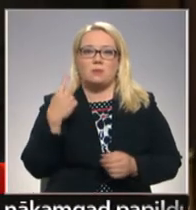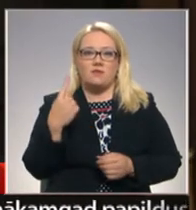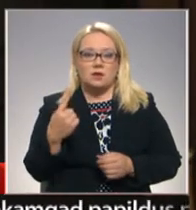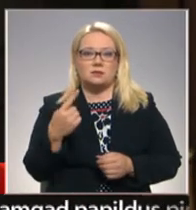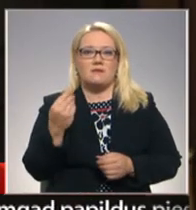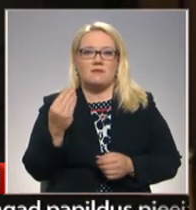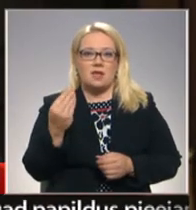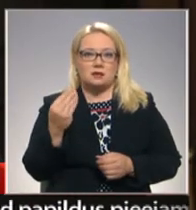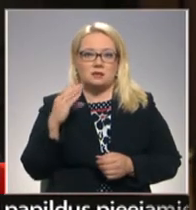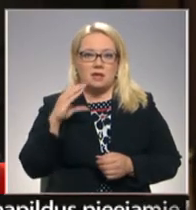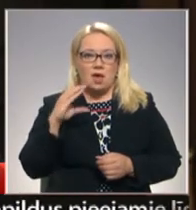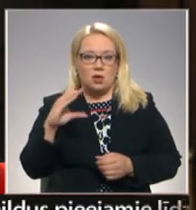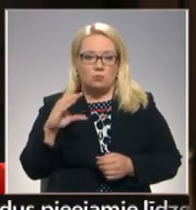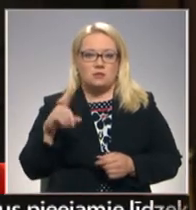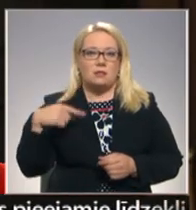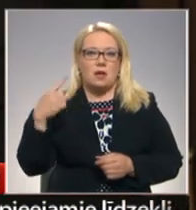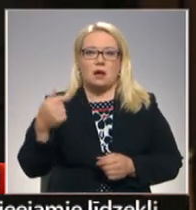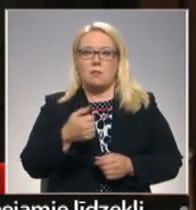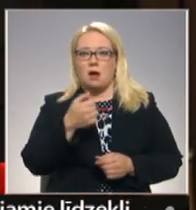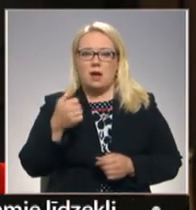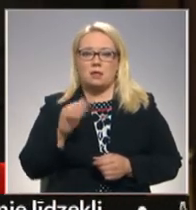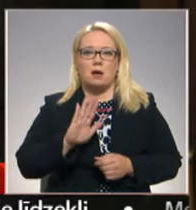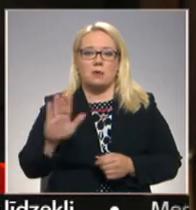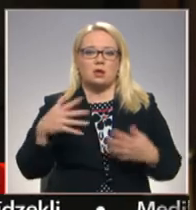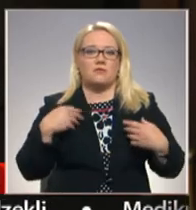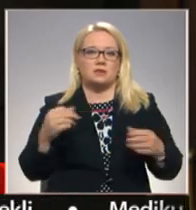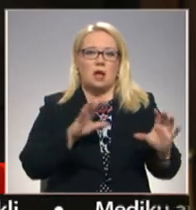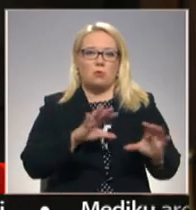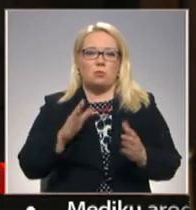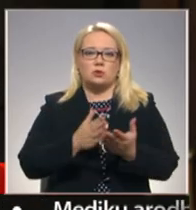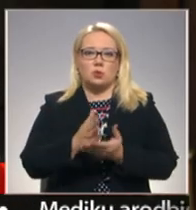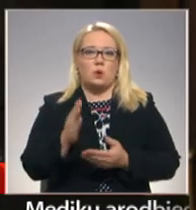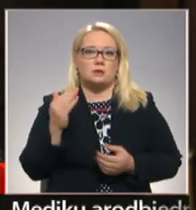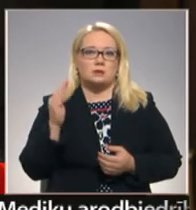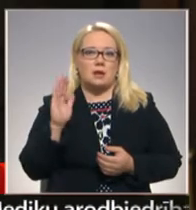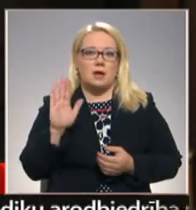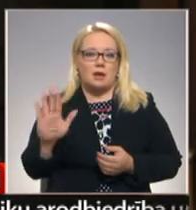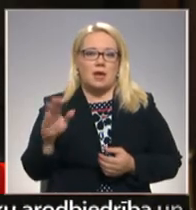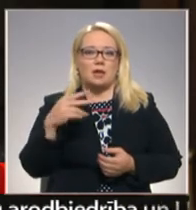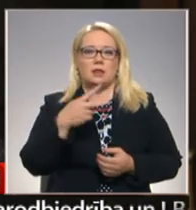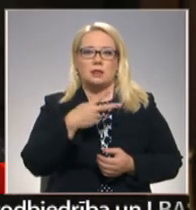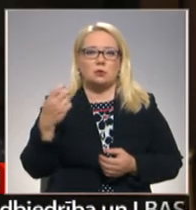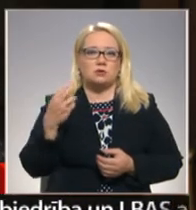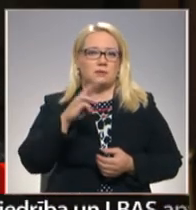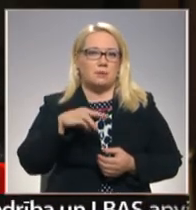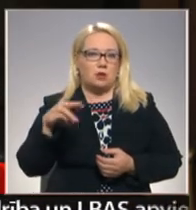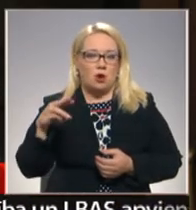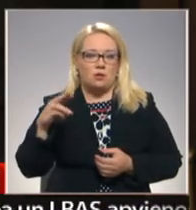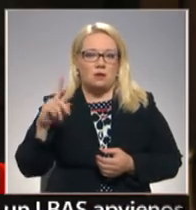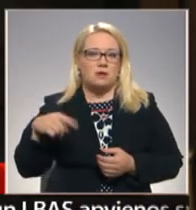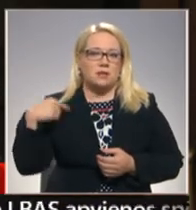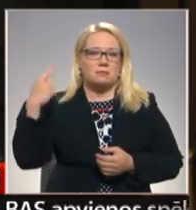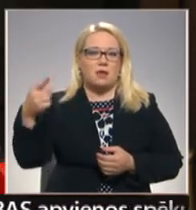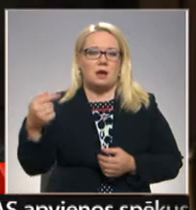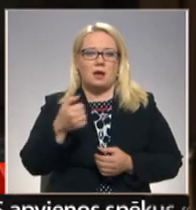finansējums, tas ir nākamajā gadā priekš veselības aprūpes nozarei, tas ir apmēram 200 miljoni, aiznākamajā